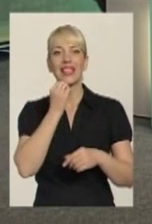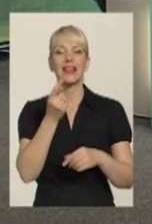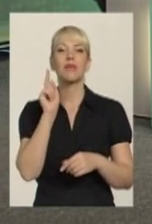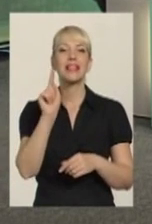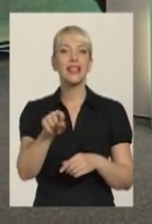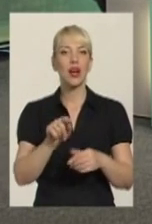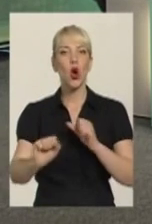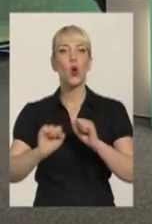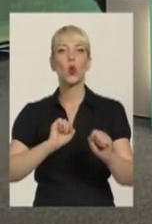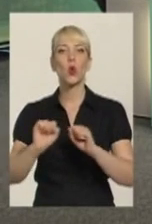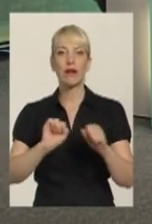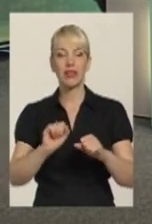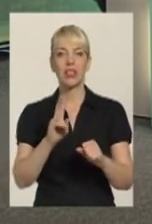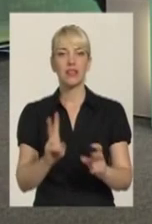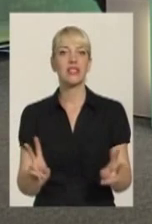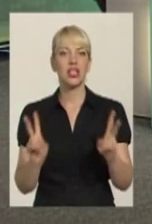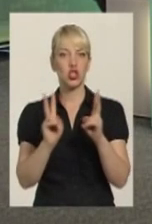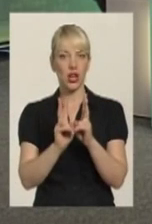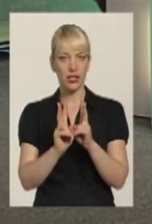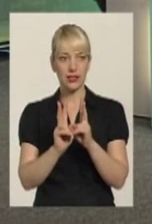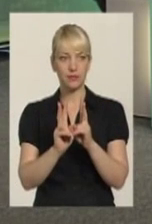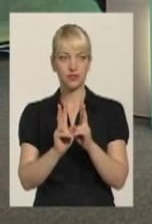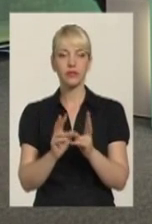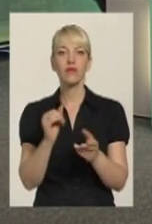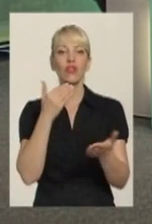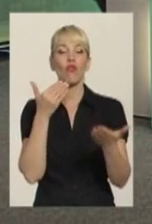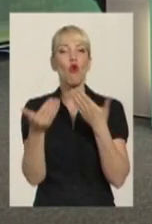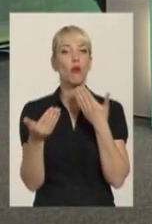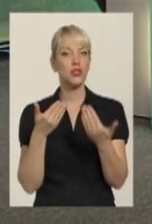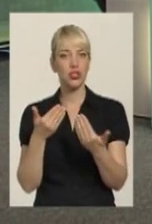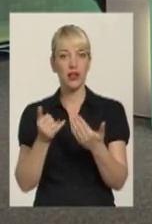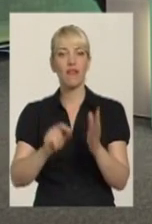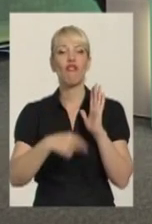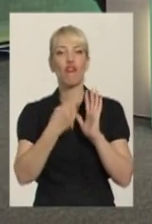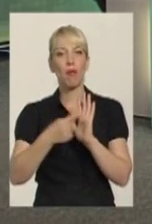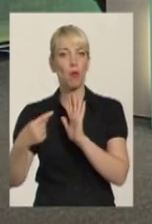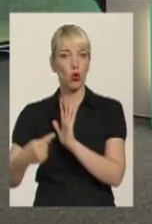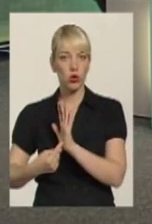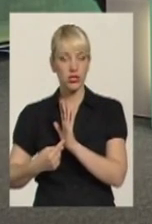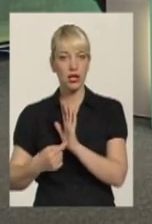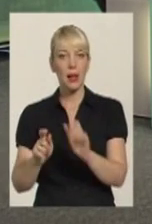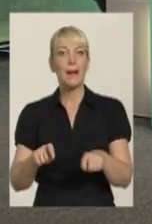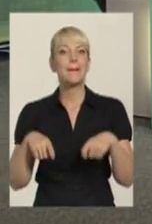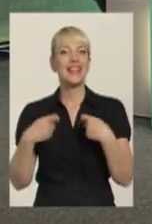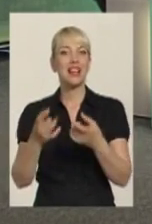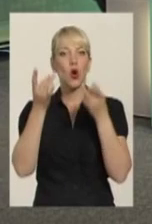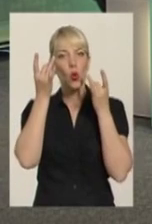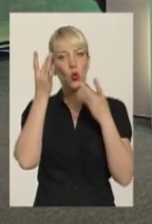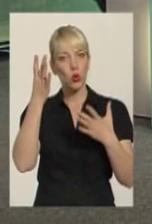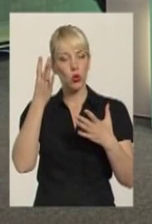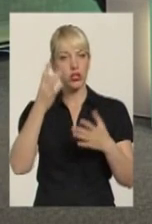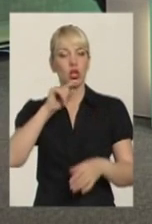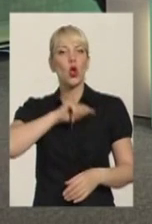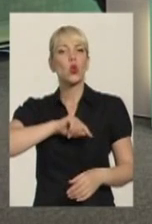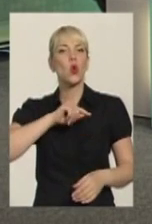відстрічаються іменно в общині, іменно в питання передачі культурних, духовних